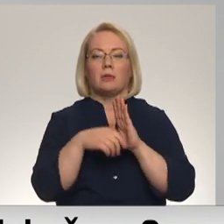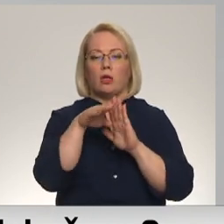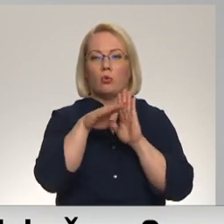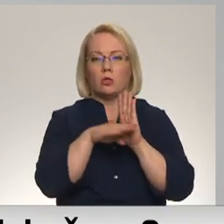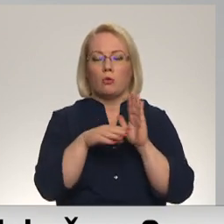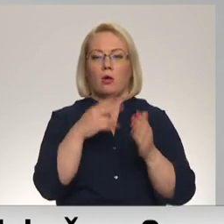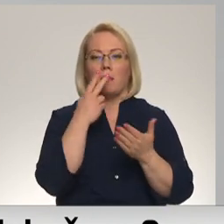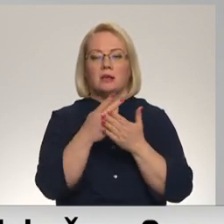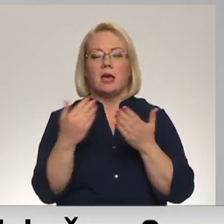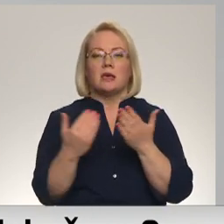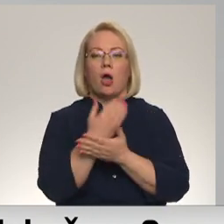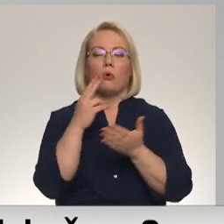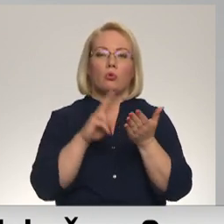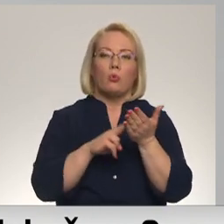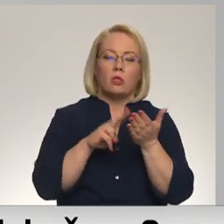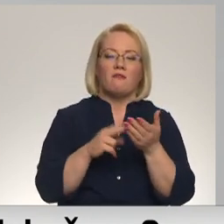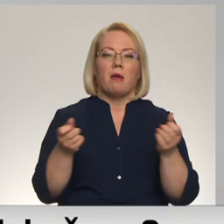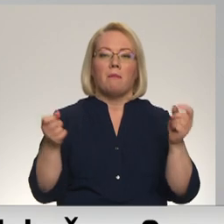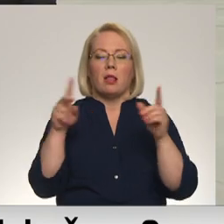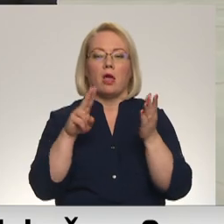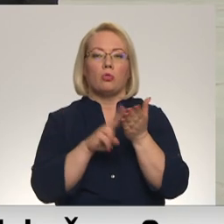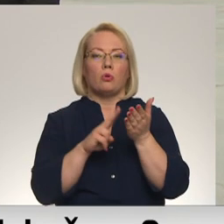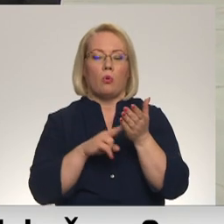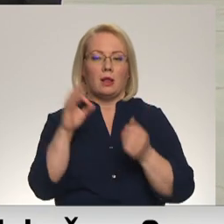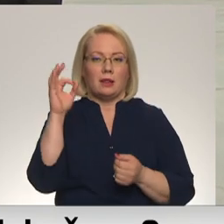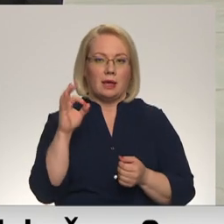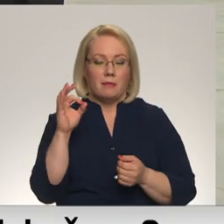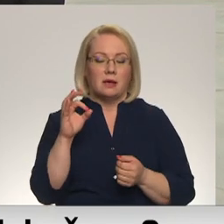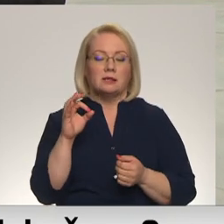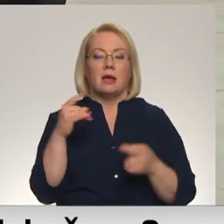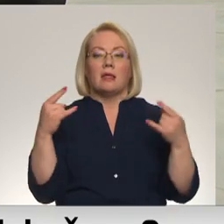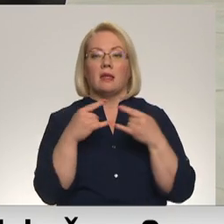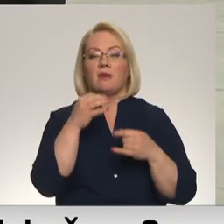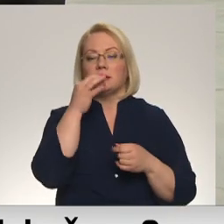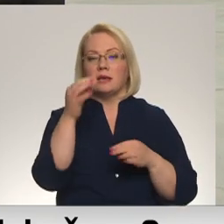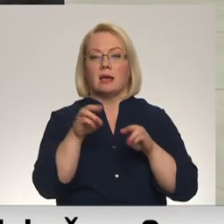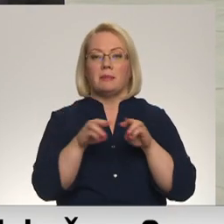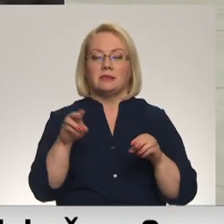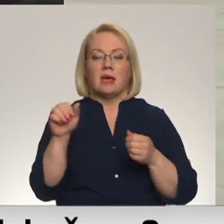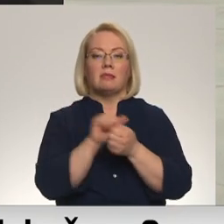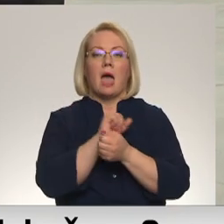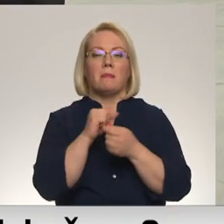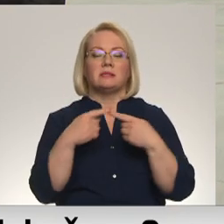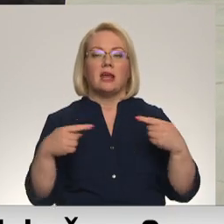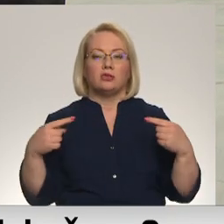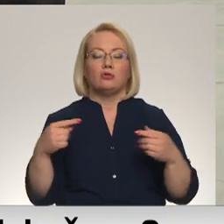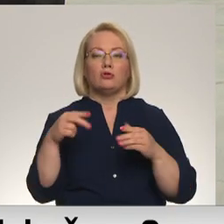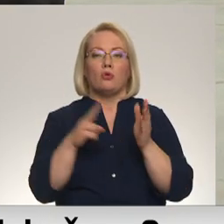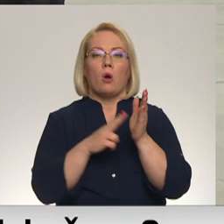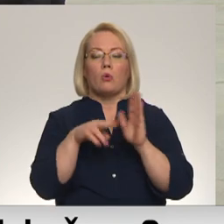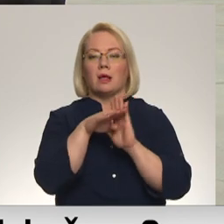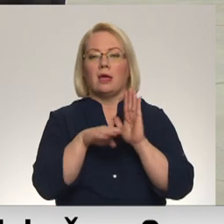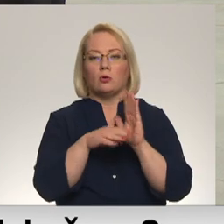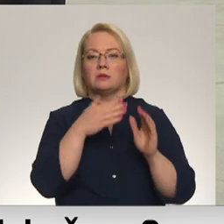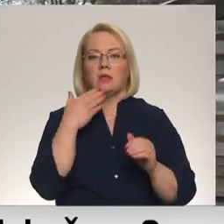jaunus nodokļu objekts vai palielināt nodokļu likumus. Kā RTV skaidro ministrijā dabas resursu nodokļu likumus nēsot vienīgais,